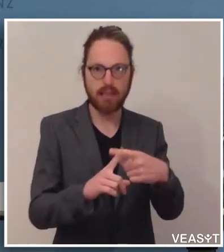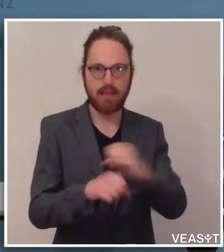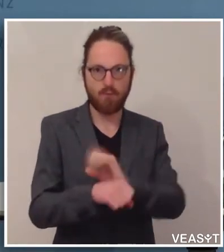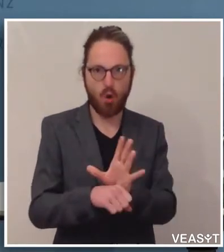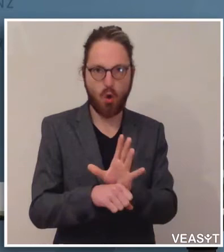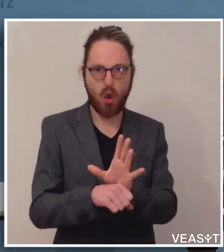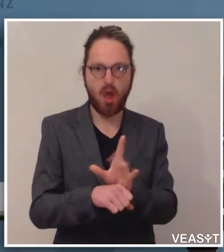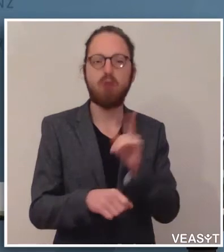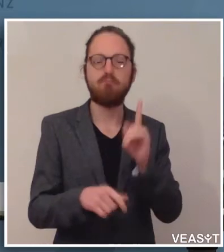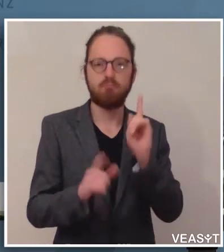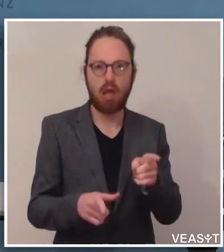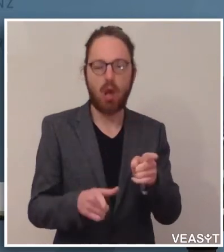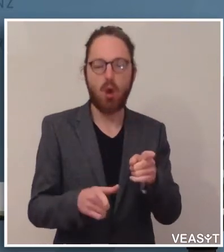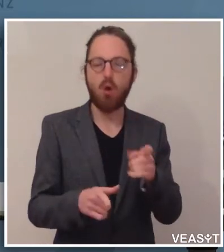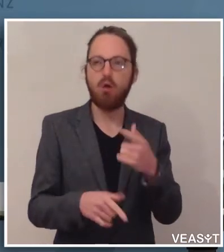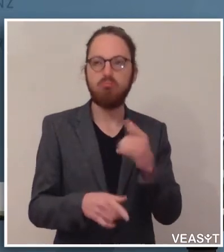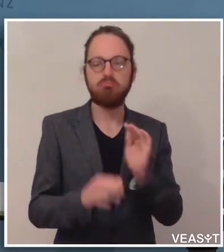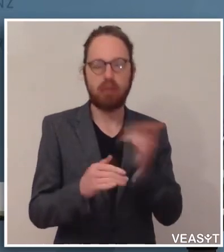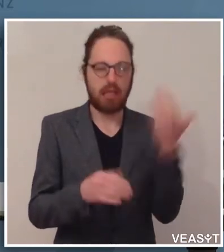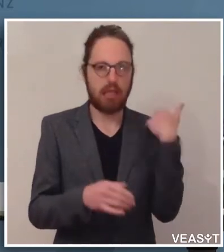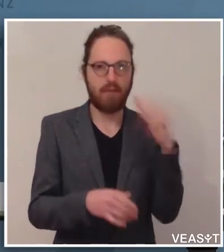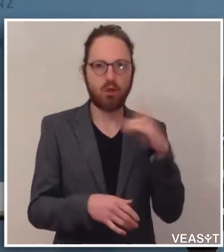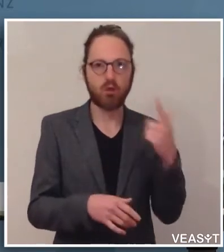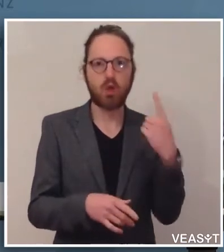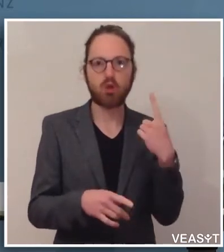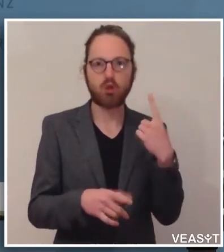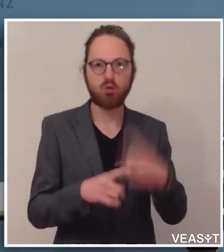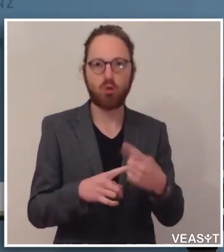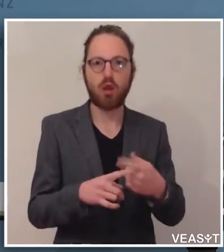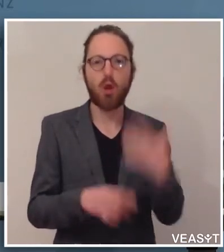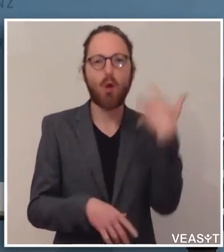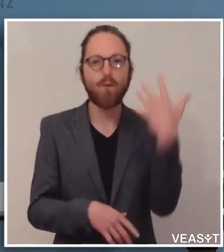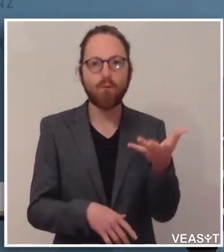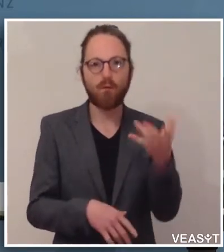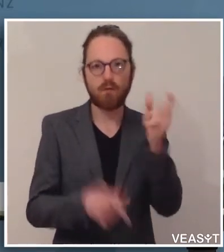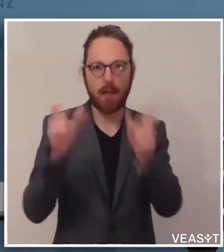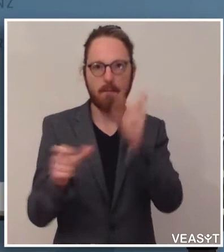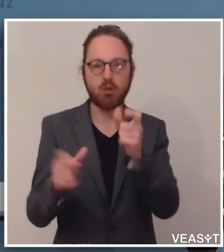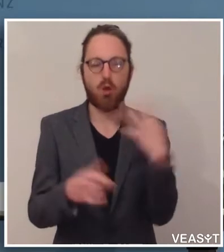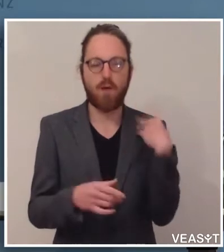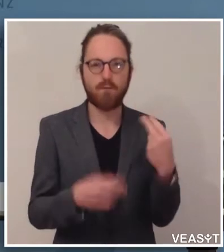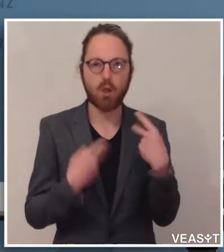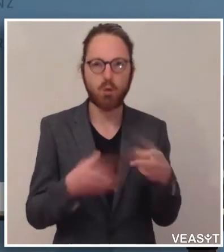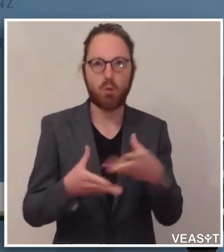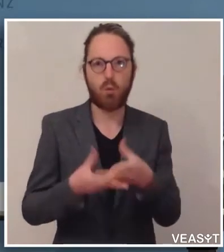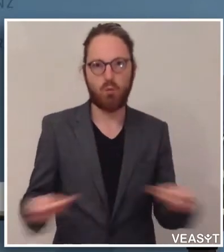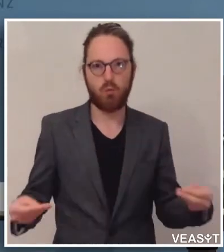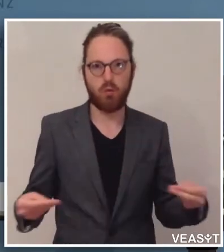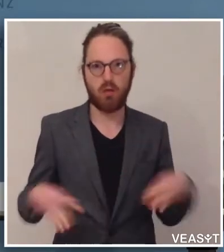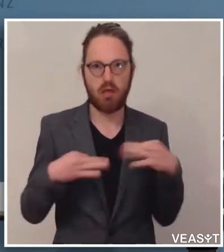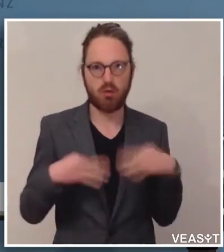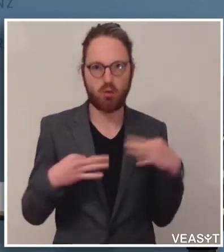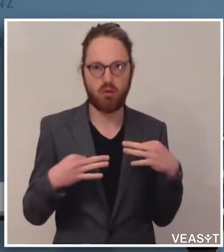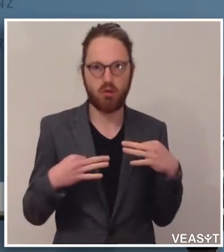weitere geheilte. Also die Zahl jener, die inzwischen sich erholt haben, die Krankheit überstanden haben, übersteigt deutlich